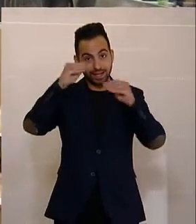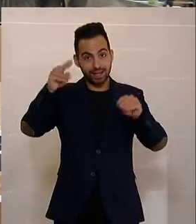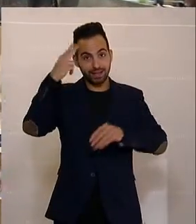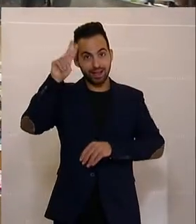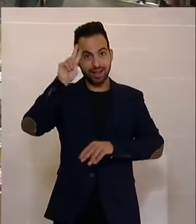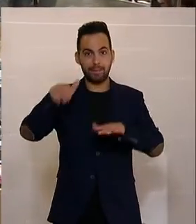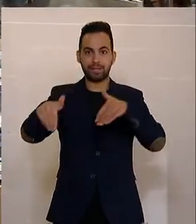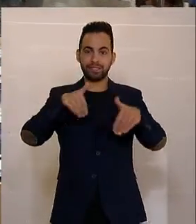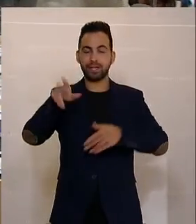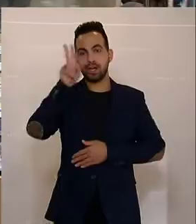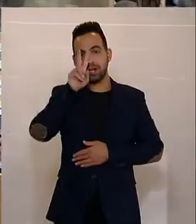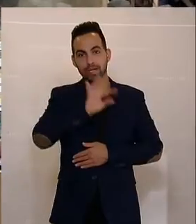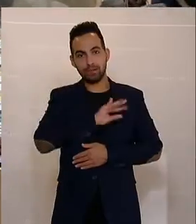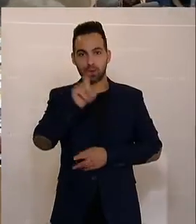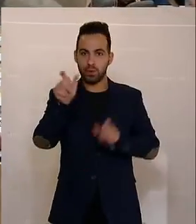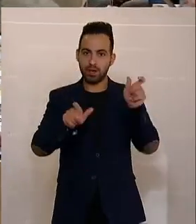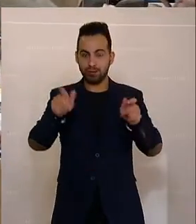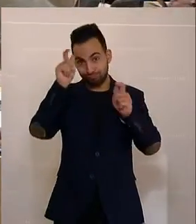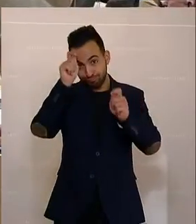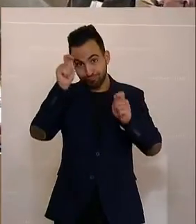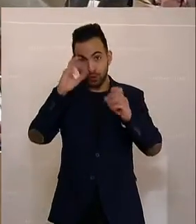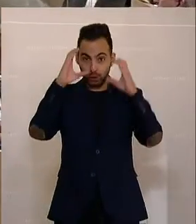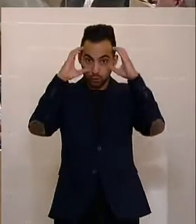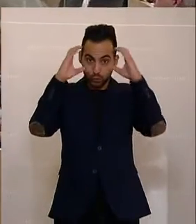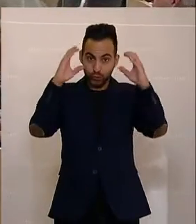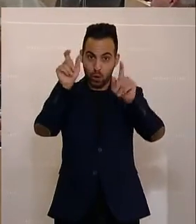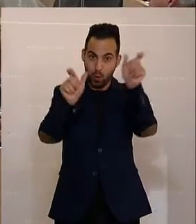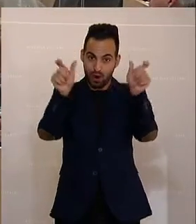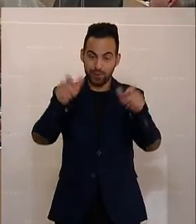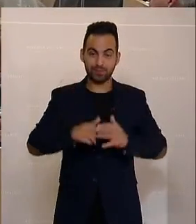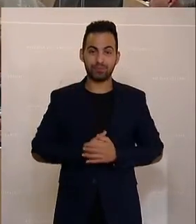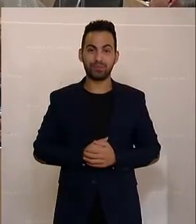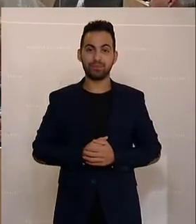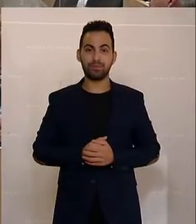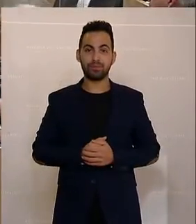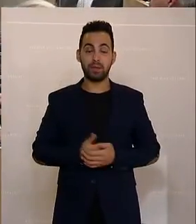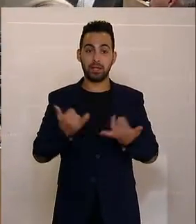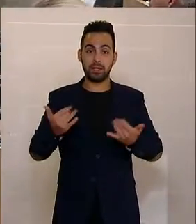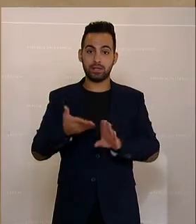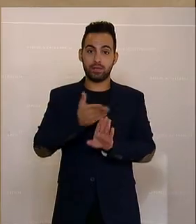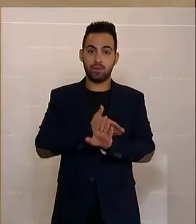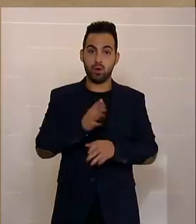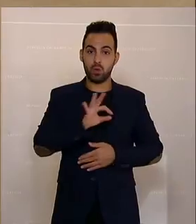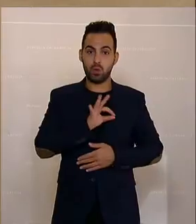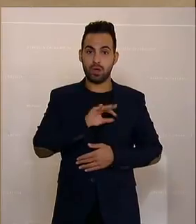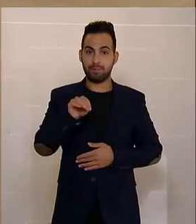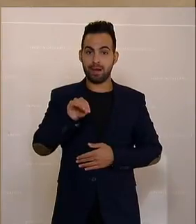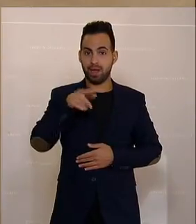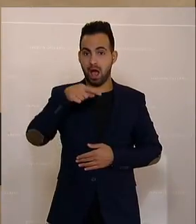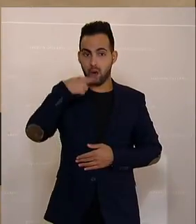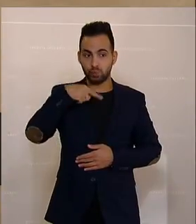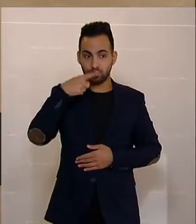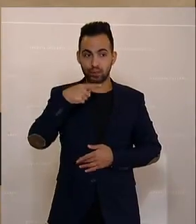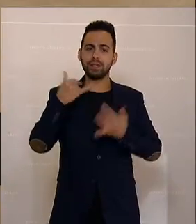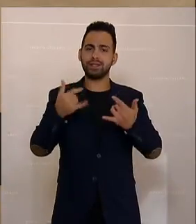liebe Kolleginnen und Kollegen, werte Zuseherinnen und Zuseher. Nach diesen Ausführungen vom Kollegen Margreiter lassen Sie